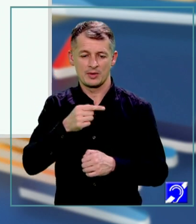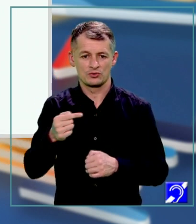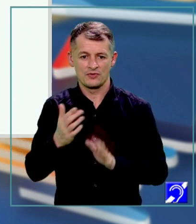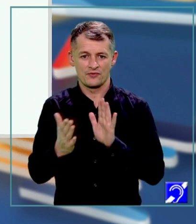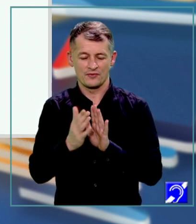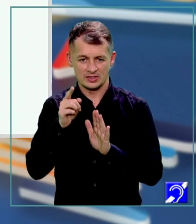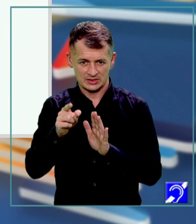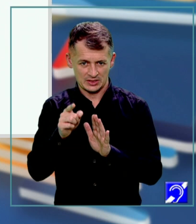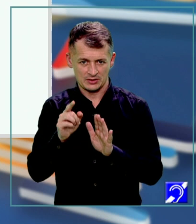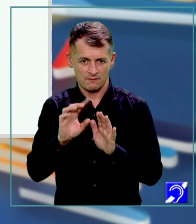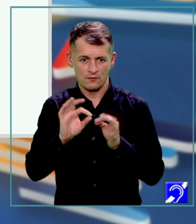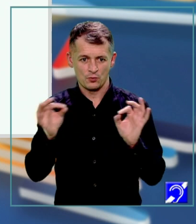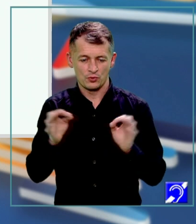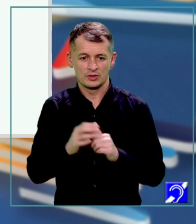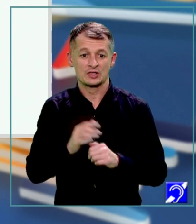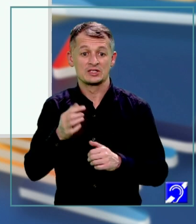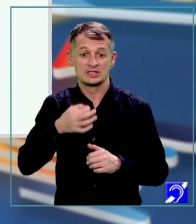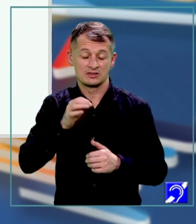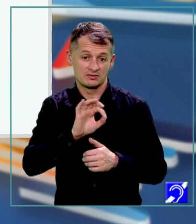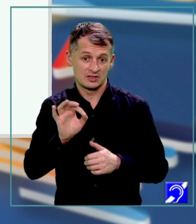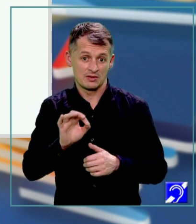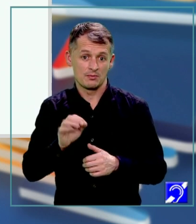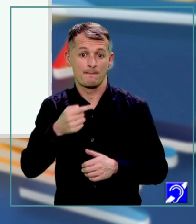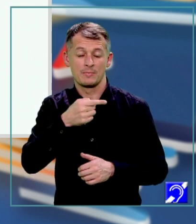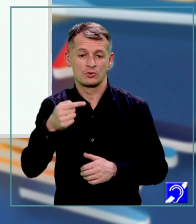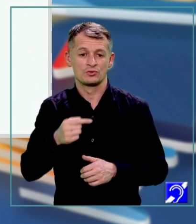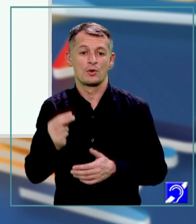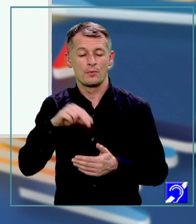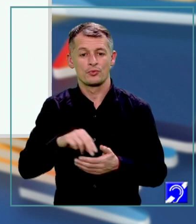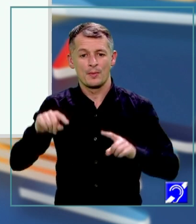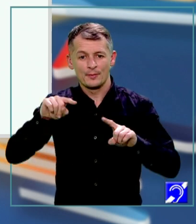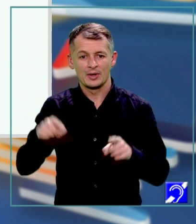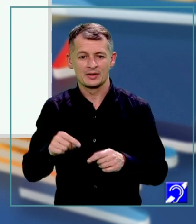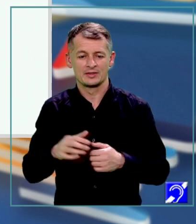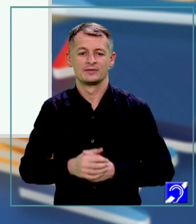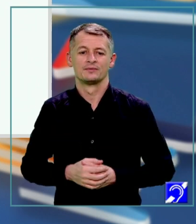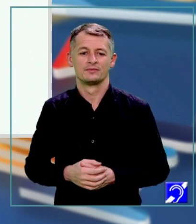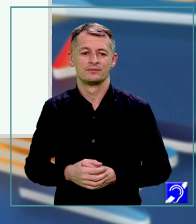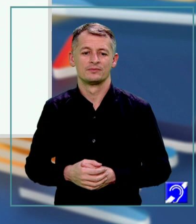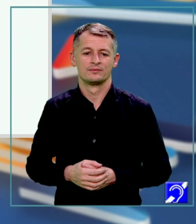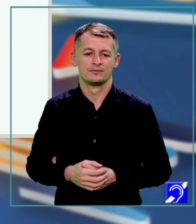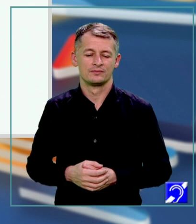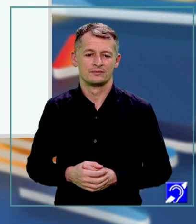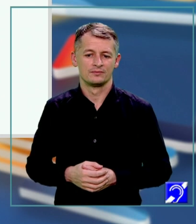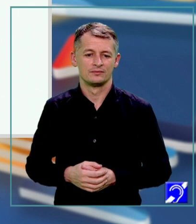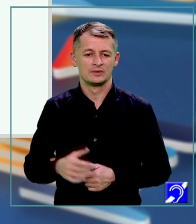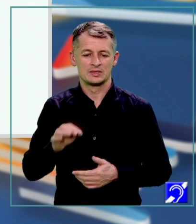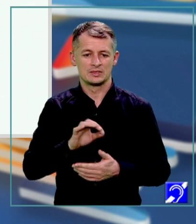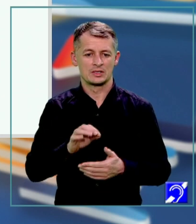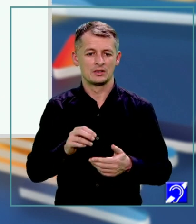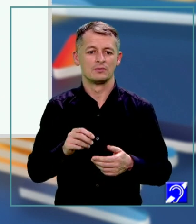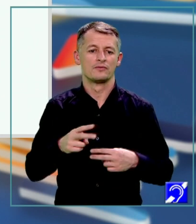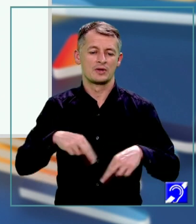fața unei formule. Deci scriem semnul minus și punem paranteză rezultatul formulei scriindu-l în